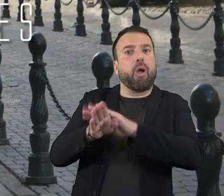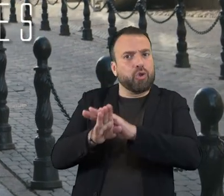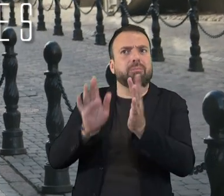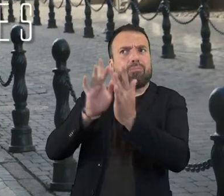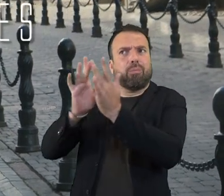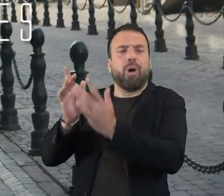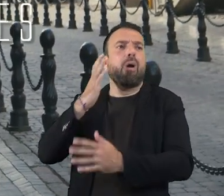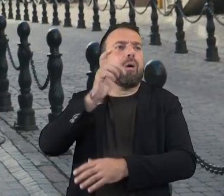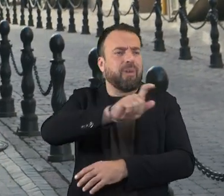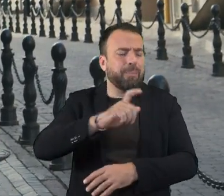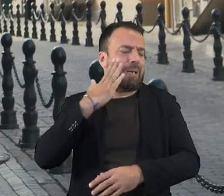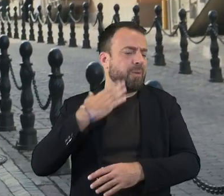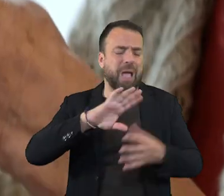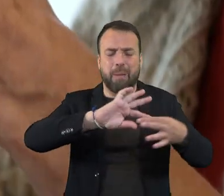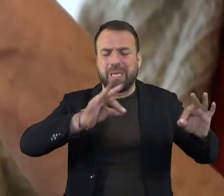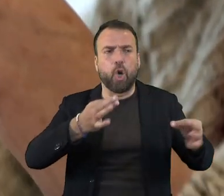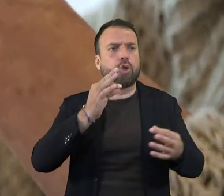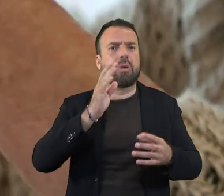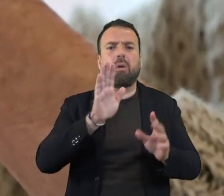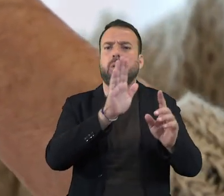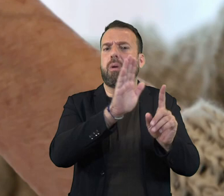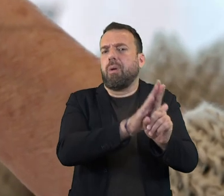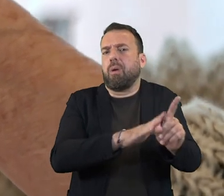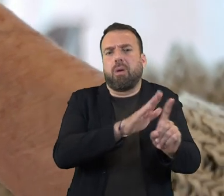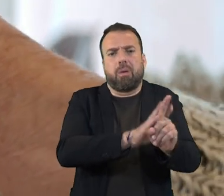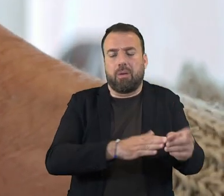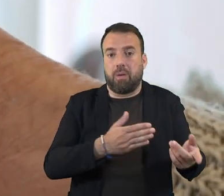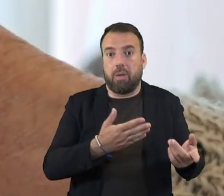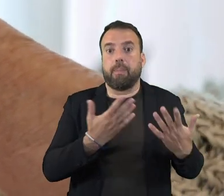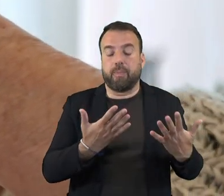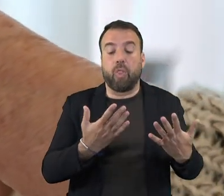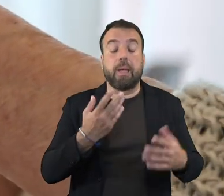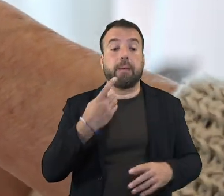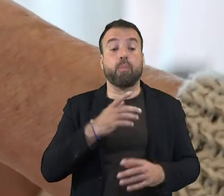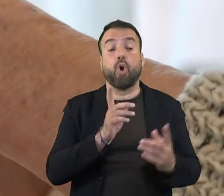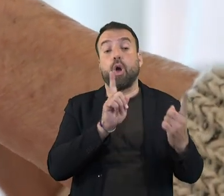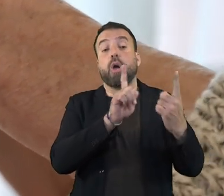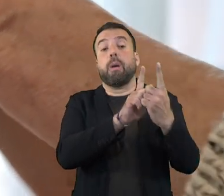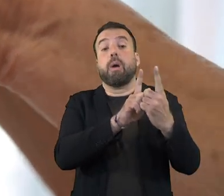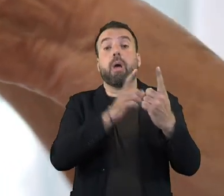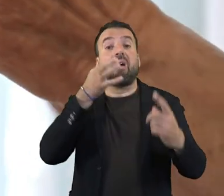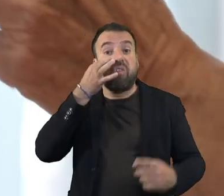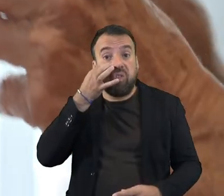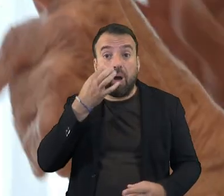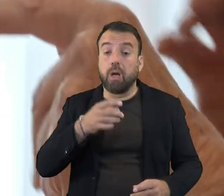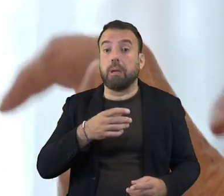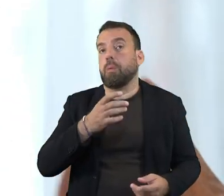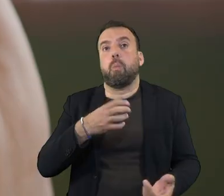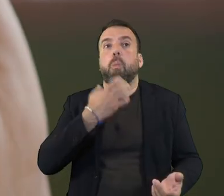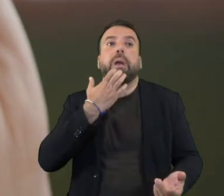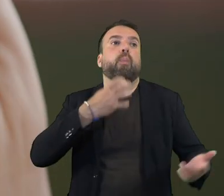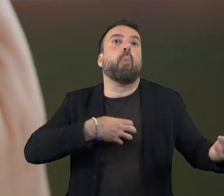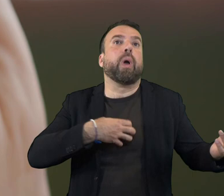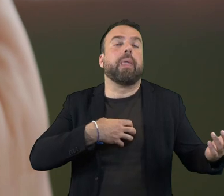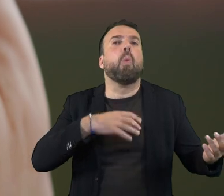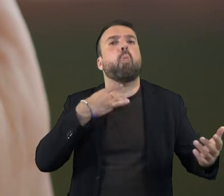amb les persones que estimau, família, amics. En cas que el contacte de manera presencial no sigui possible, utilitzeu el